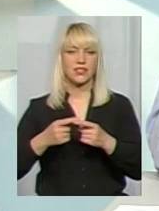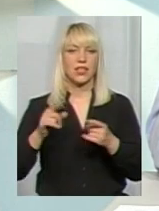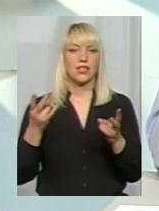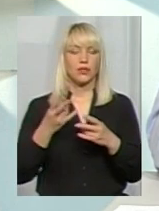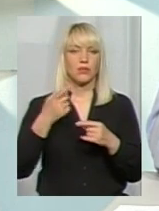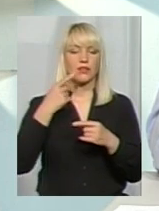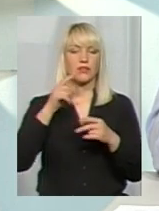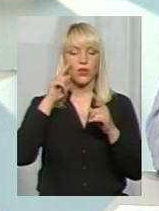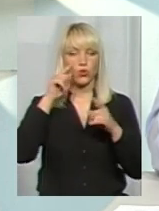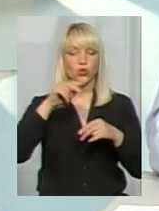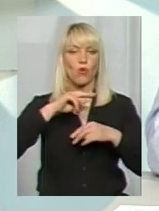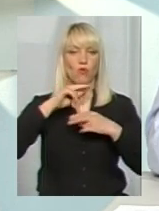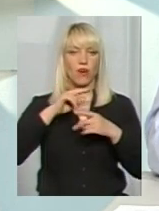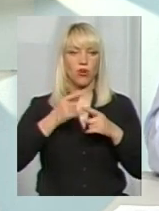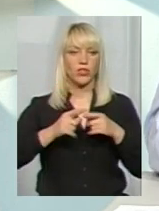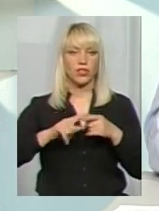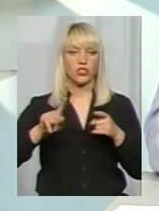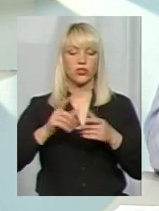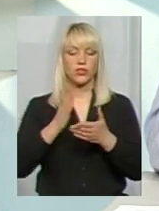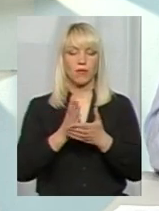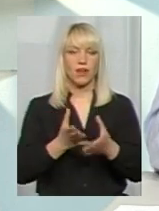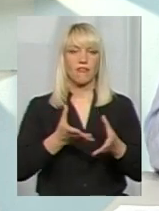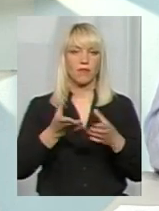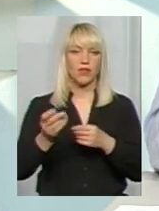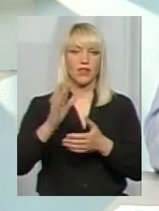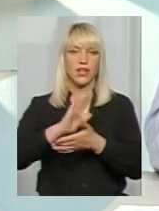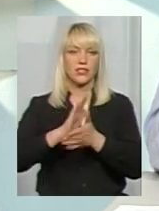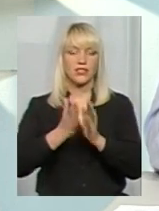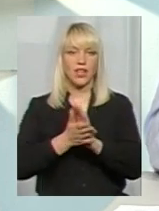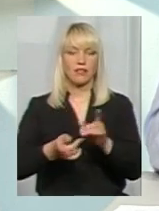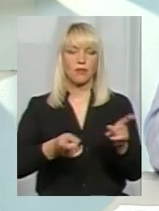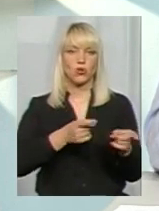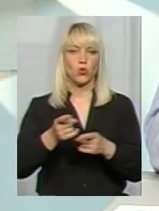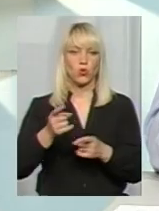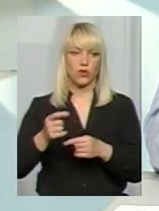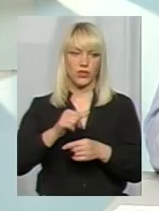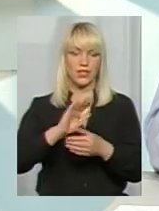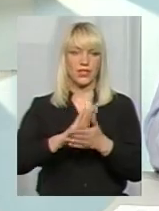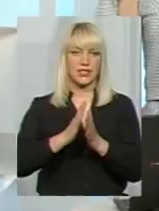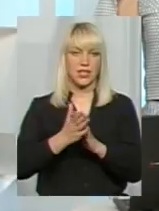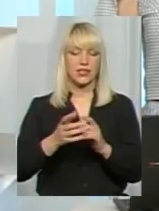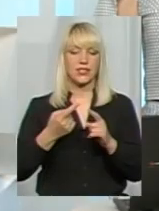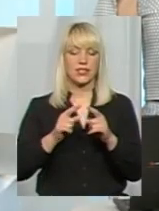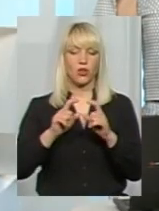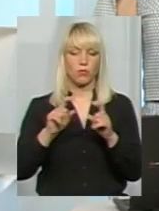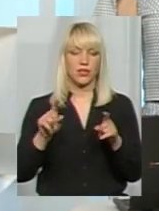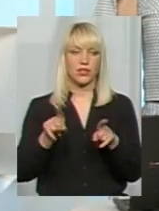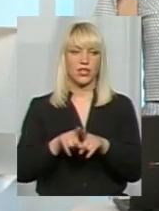звернути увагу на те, що і це має вплив на стан підготовки, і сам стан цих об'єктів, те, що вони